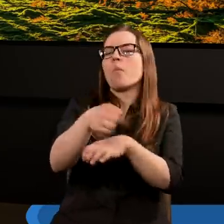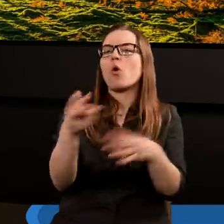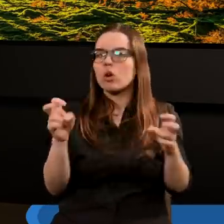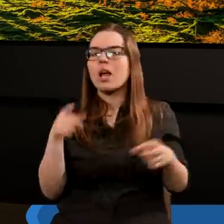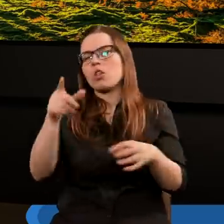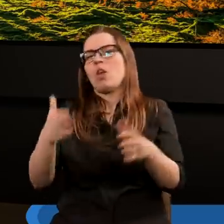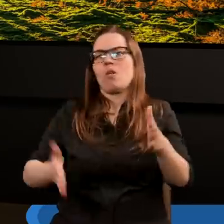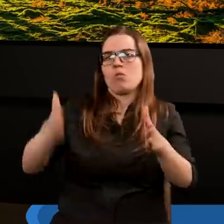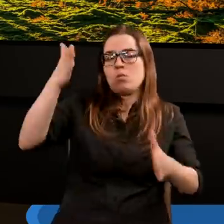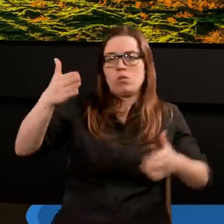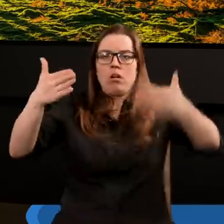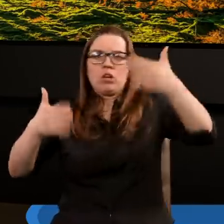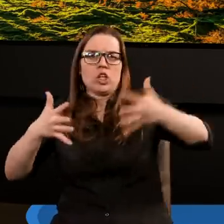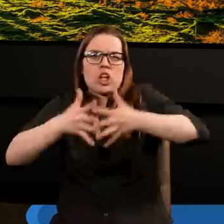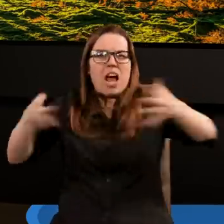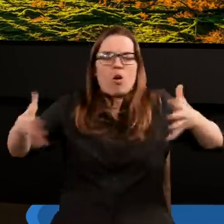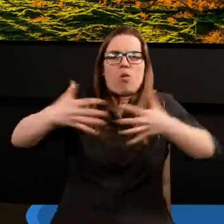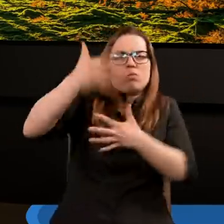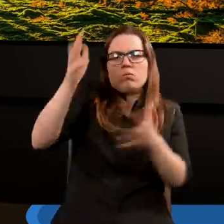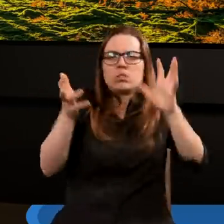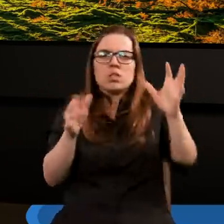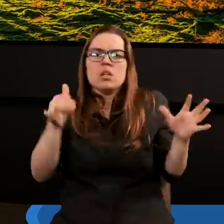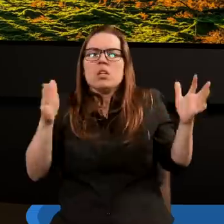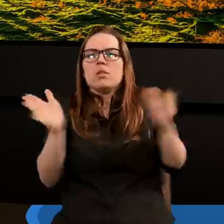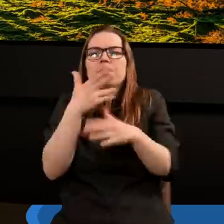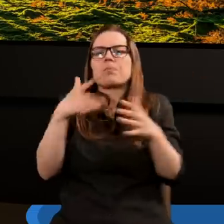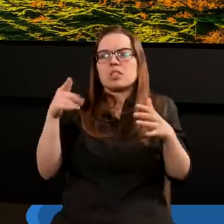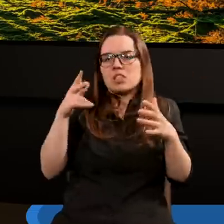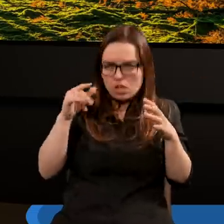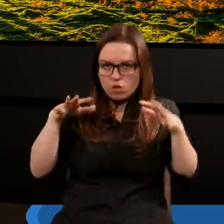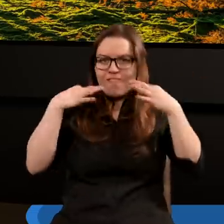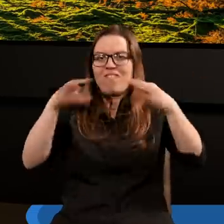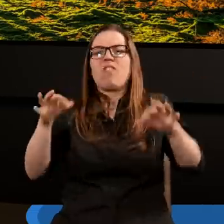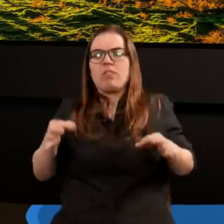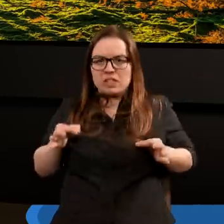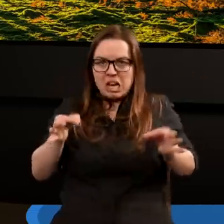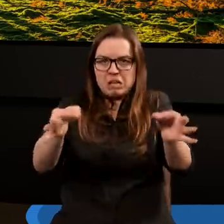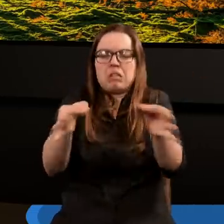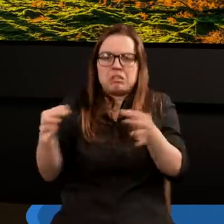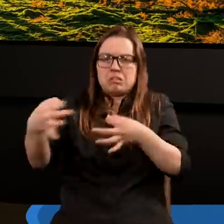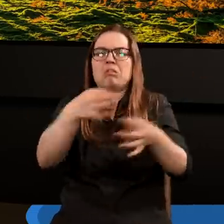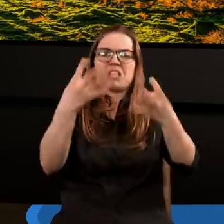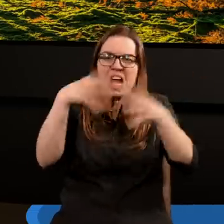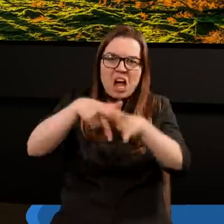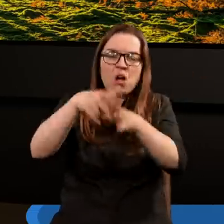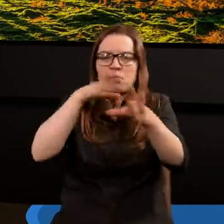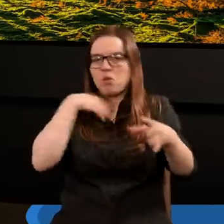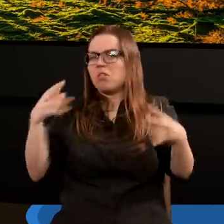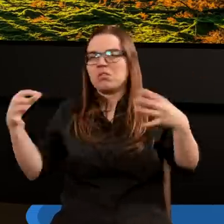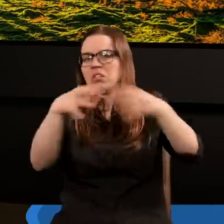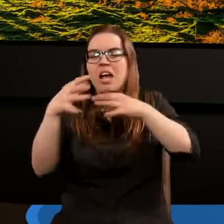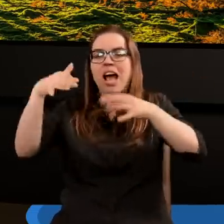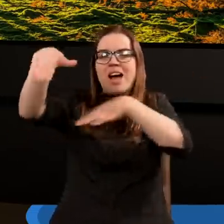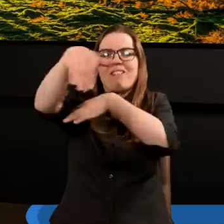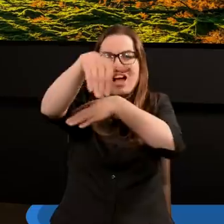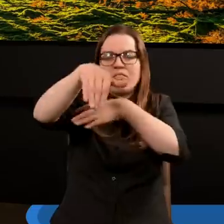mury były tak szerokie, że tam bez problemu mijały się dwa wozy zaprzężone w cztery konie. Wewnątrz nie